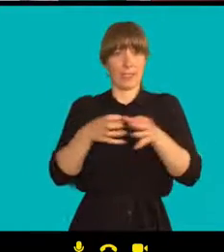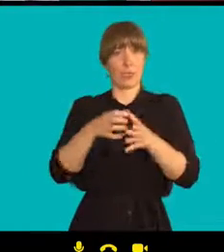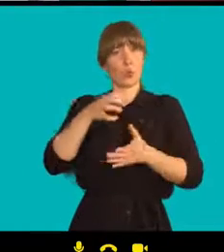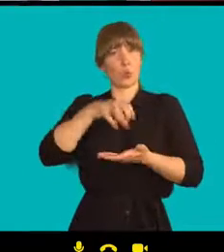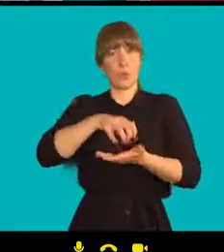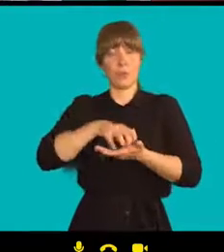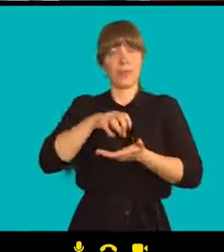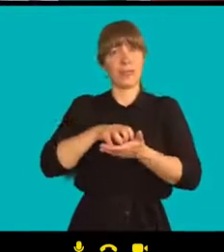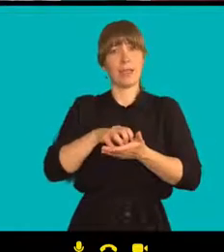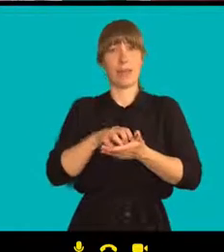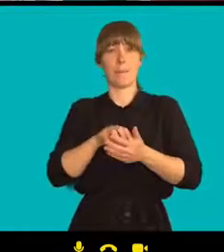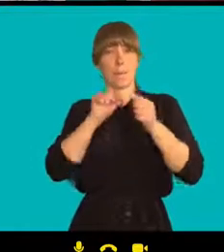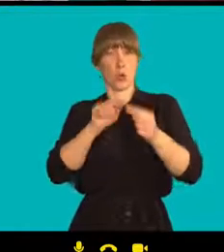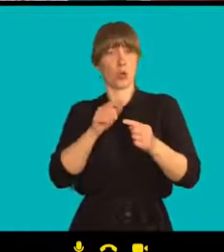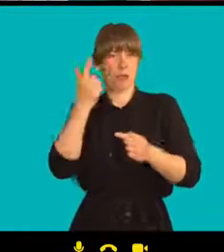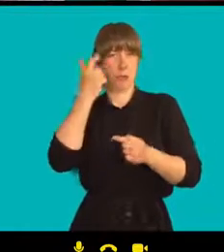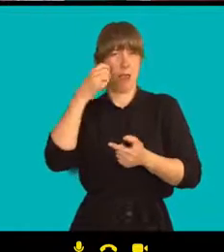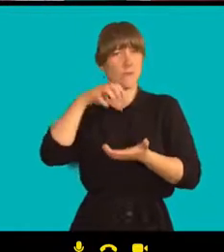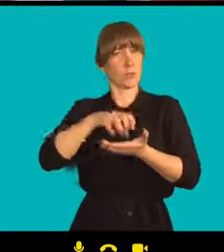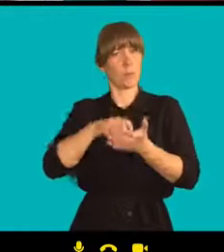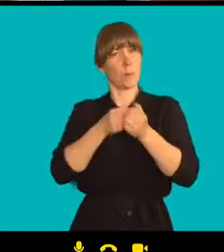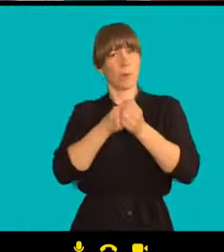odbojových sil?